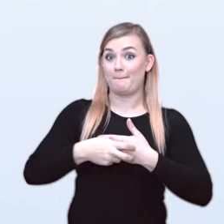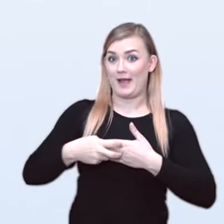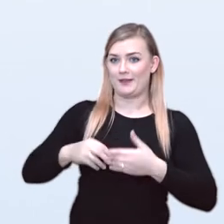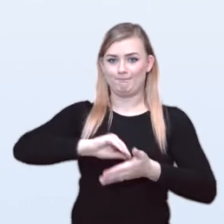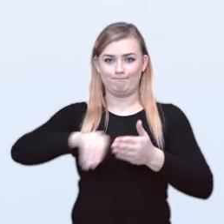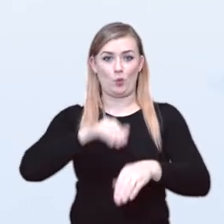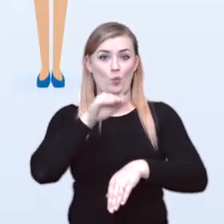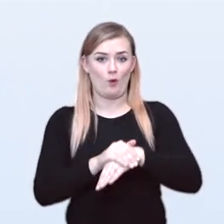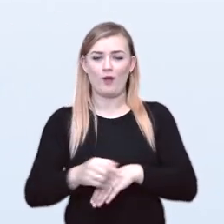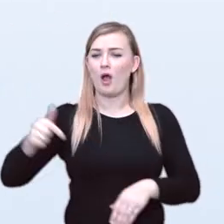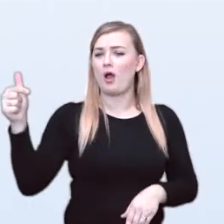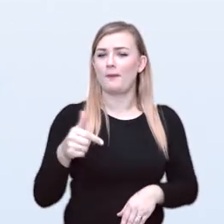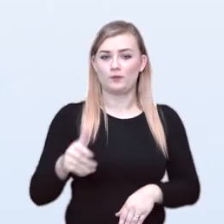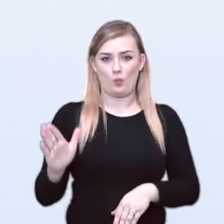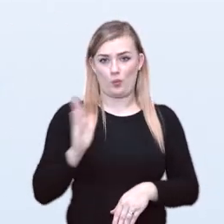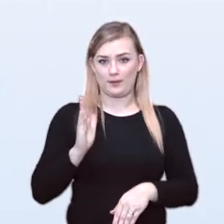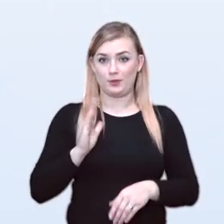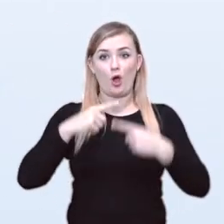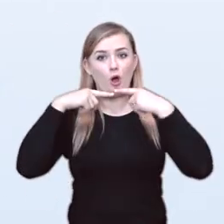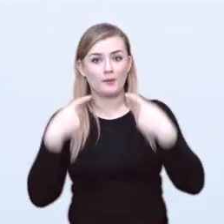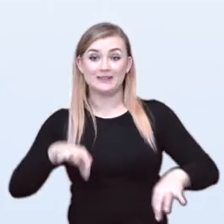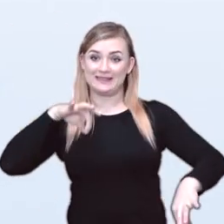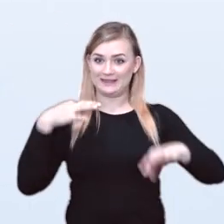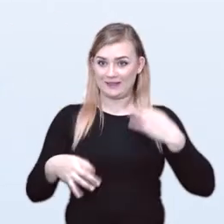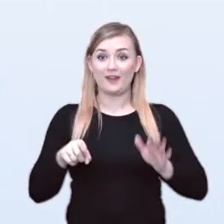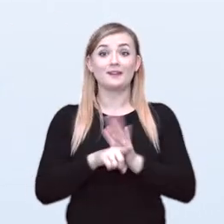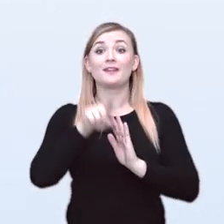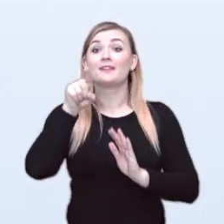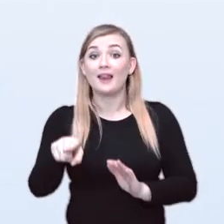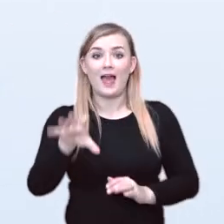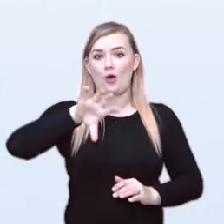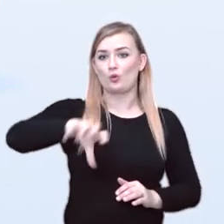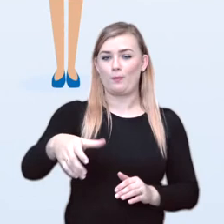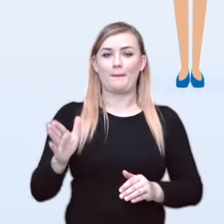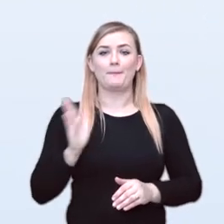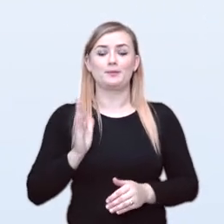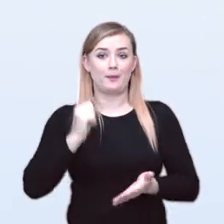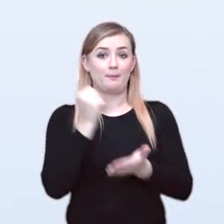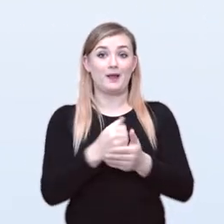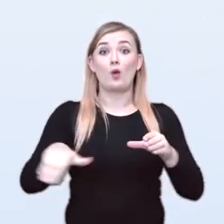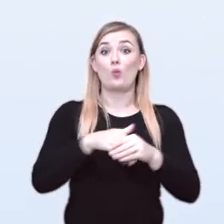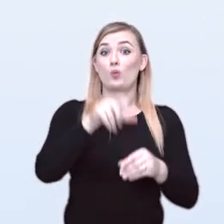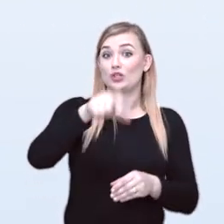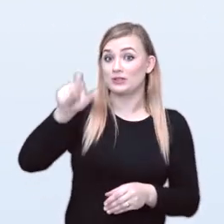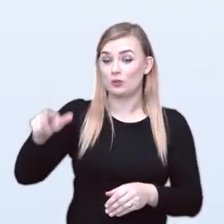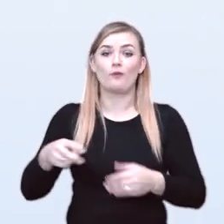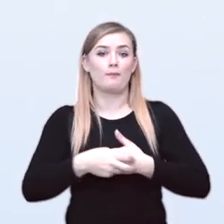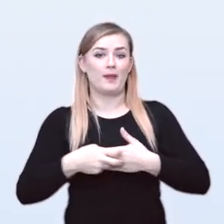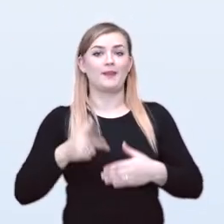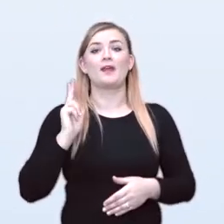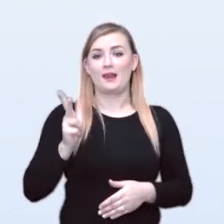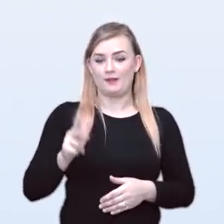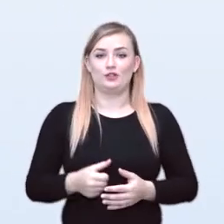badacz zawierają umowę obowiązkowego ubezpieczenia odpowiedzialności cywilnej, aby zabezpieczyć prawa uczestników badań